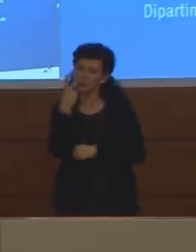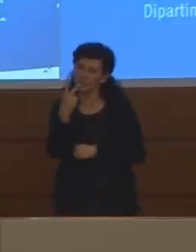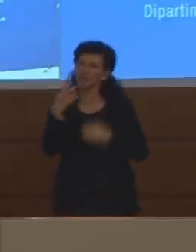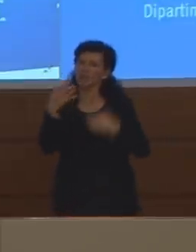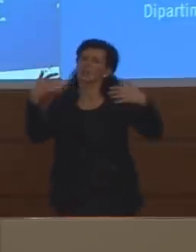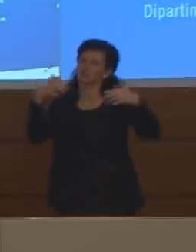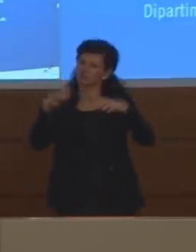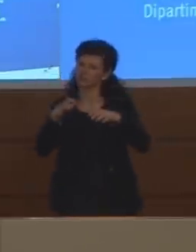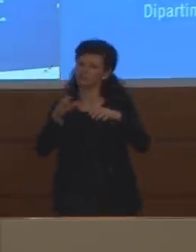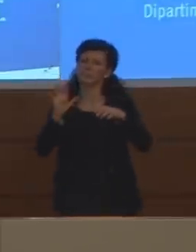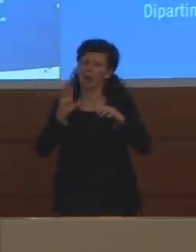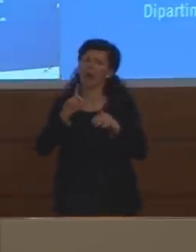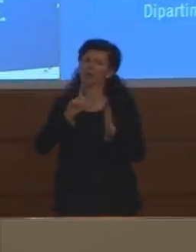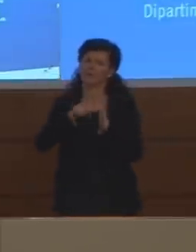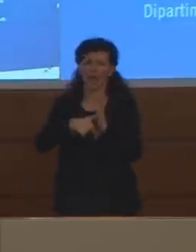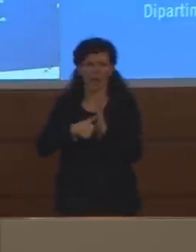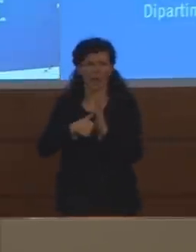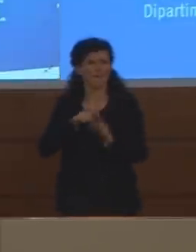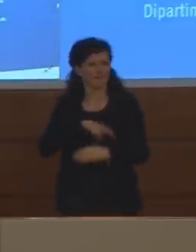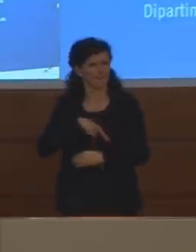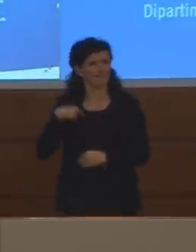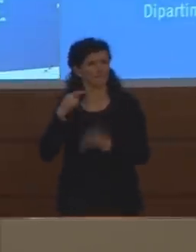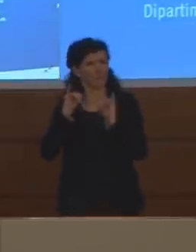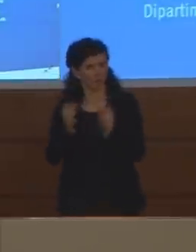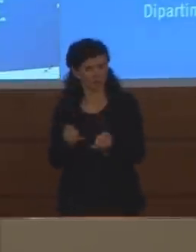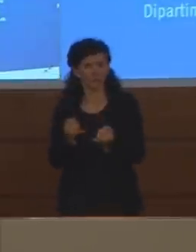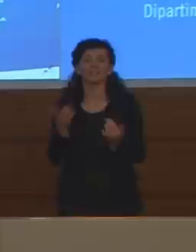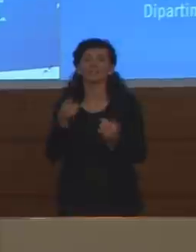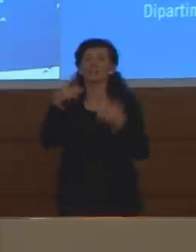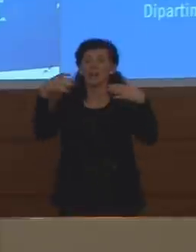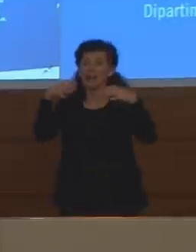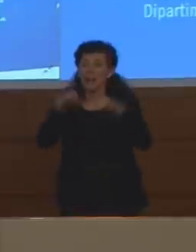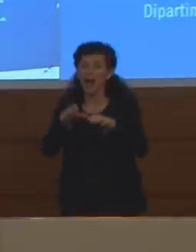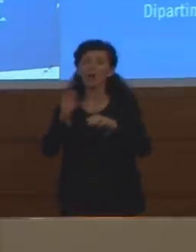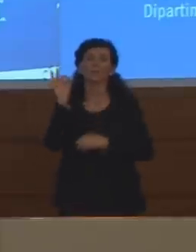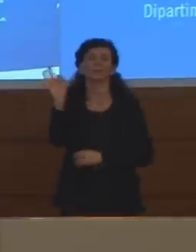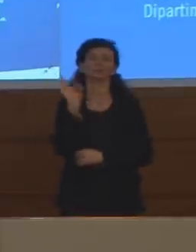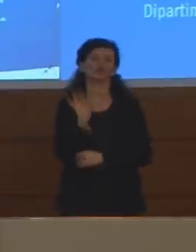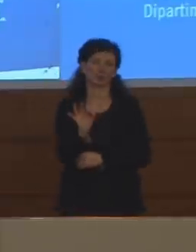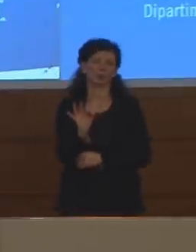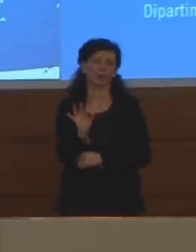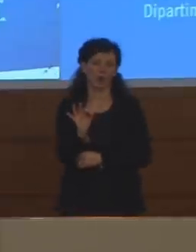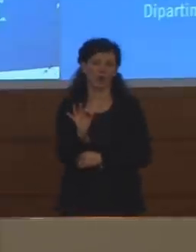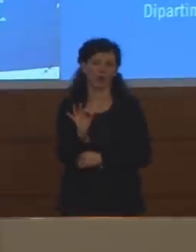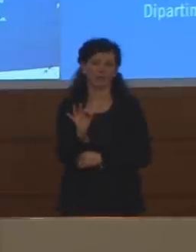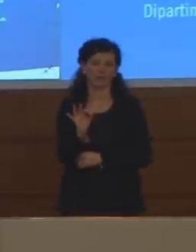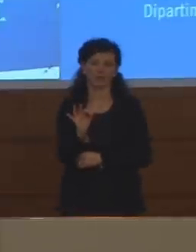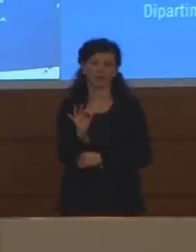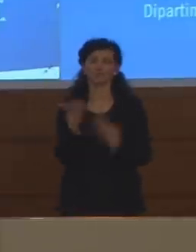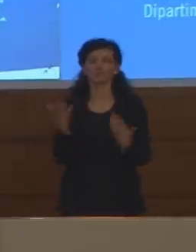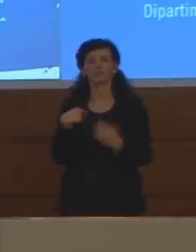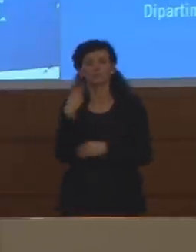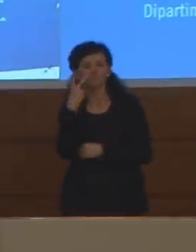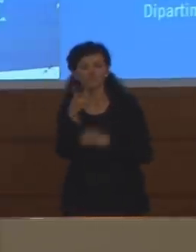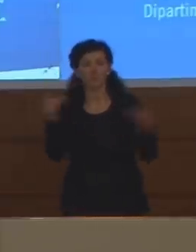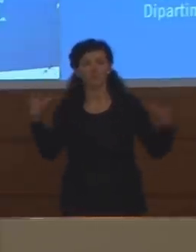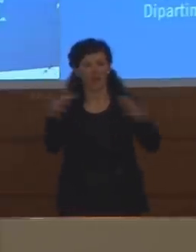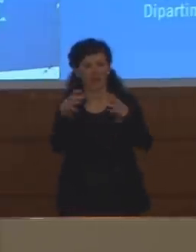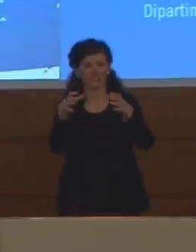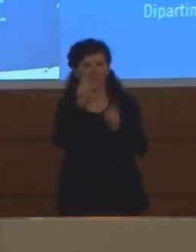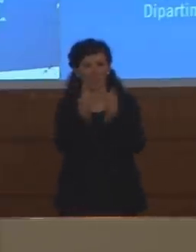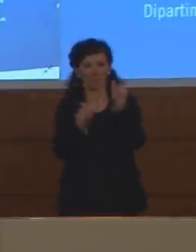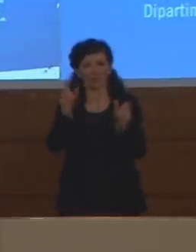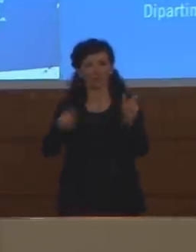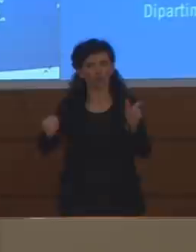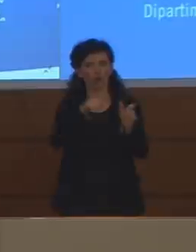ma molto graduale. È un calo percentuale ovviamente, quindi partendo da una massa di persone verosimilmente